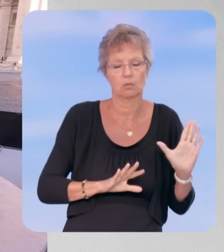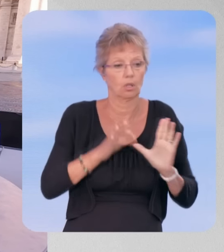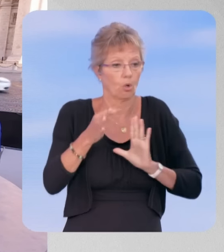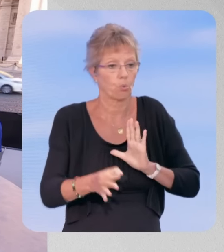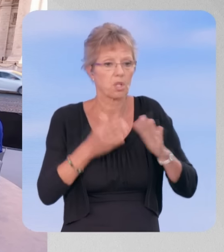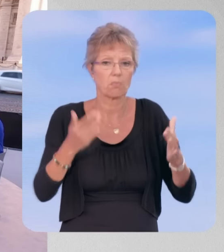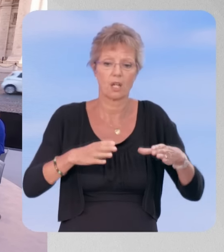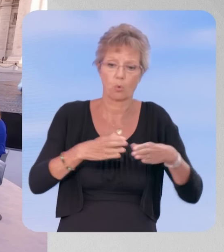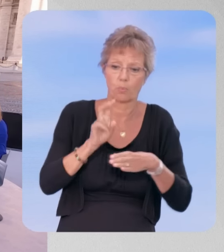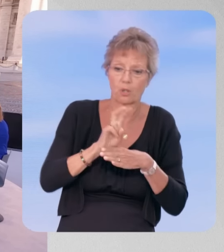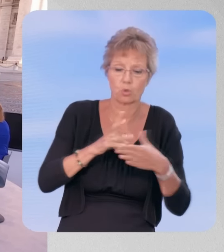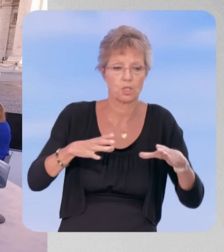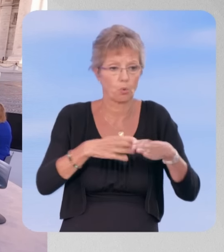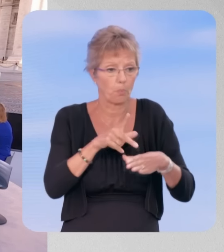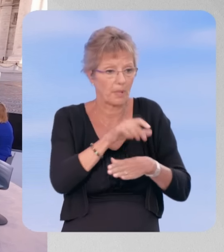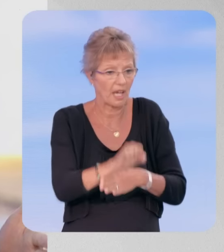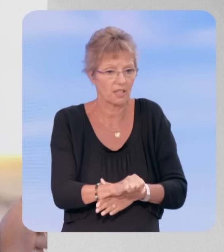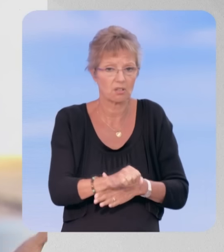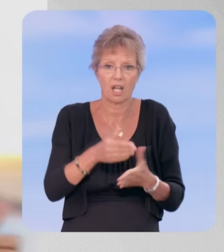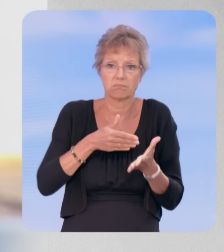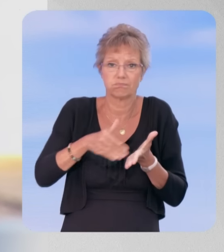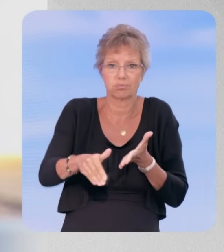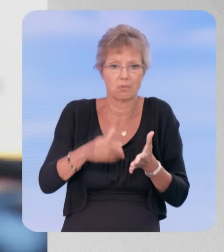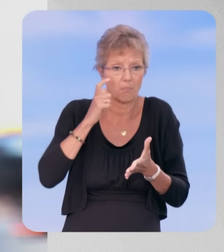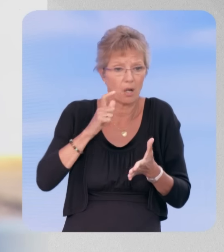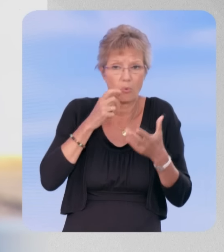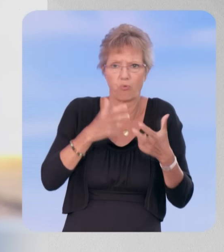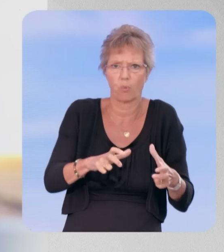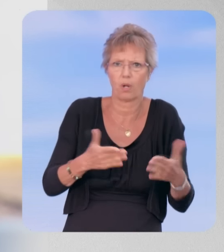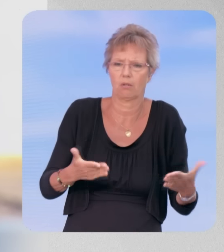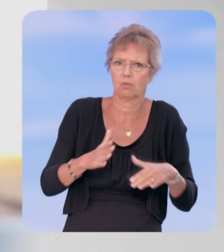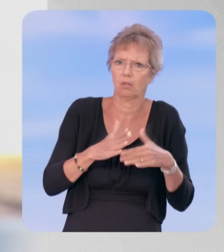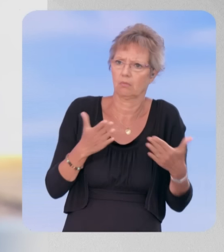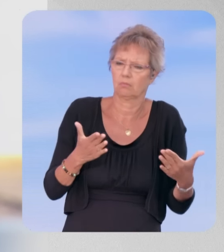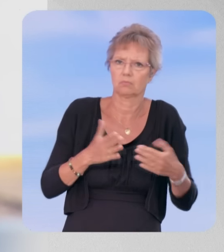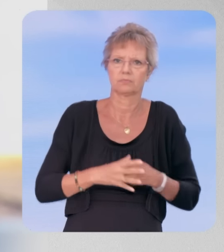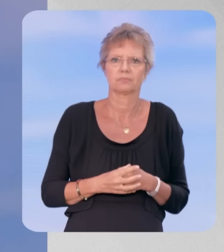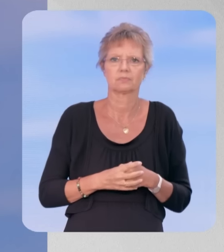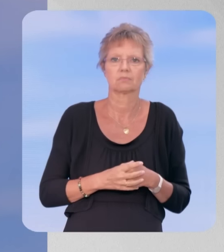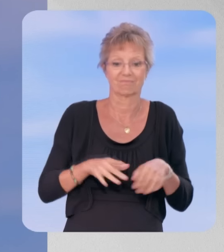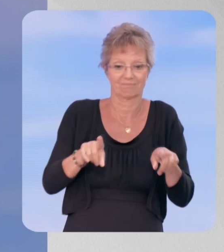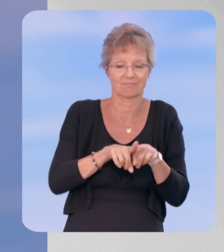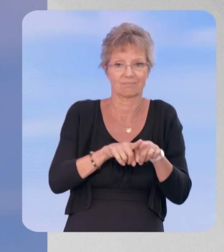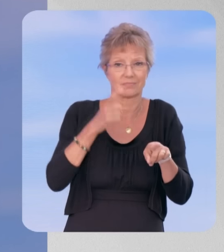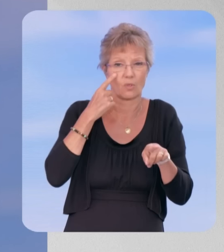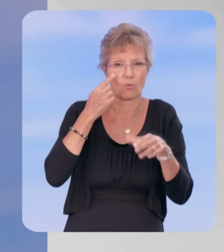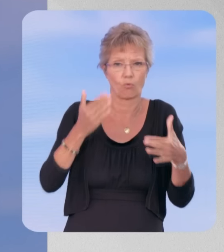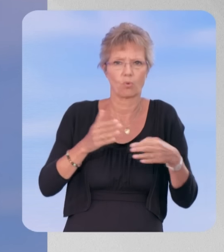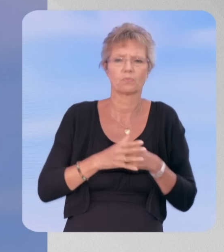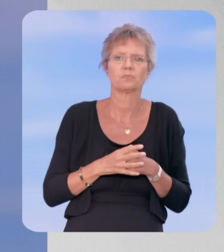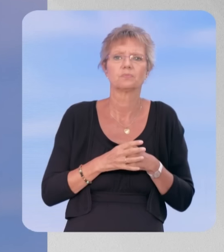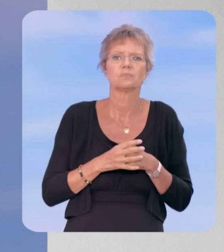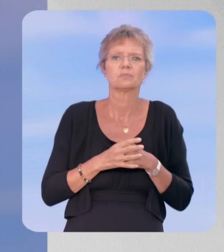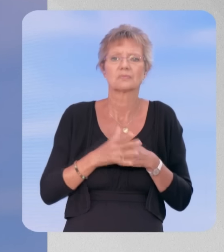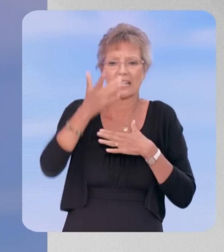exemple, les écologistes, les socialistes ont dit que ce n'était pas leur priorité alors que ce sont vos alliés. Eh bien, vous avez peut-être vu que, lorsque nous avons fait cette proposition